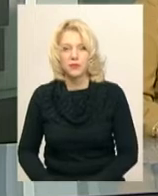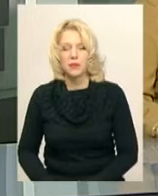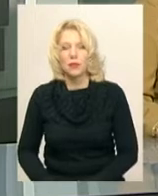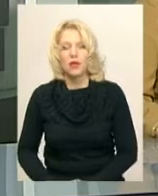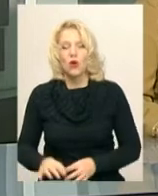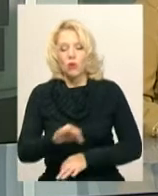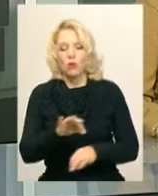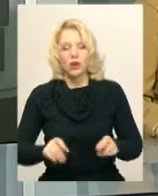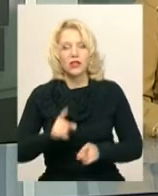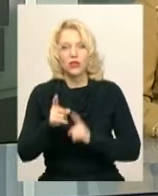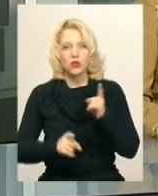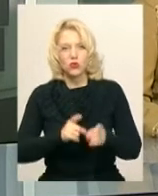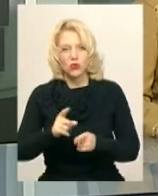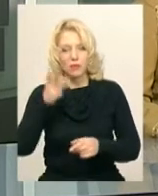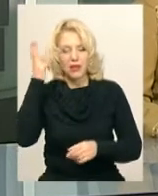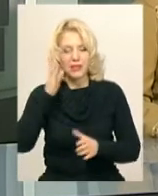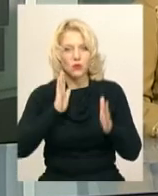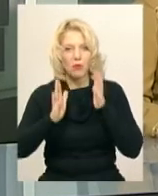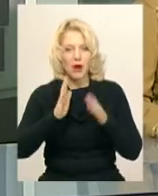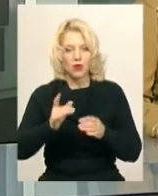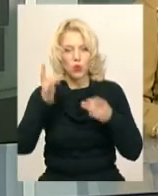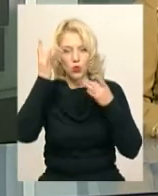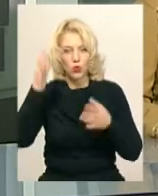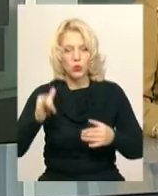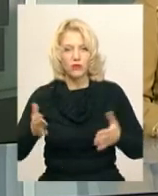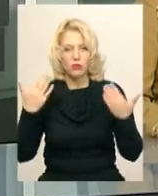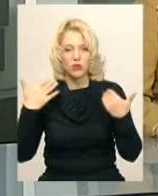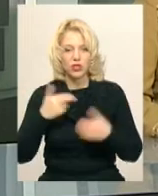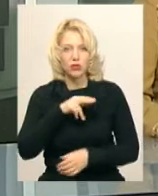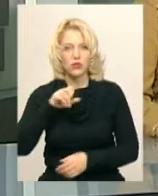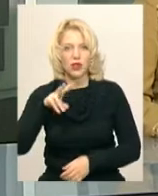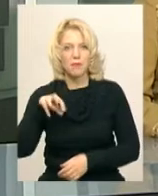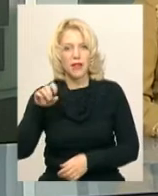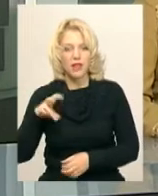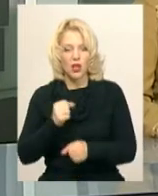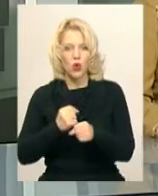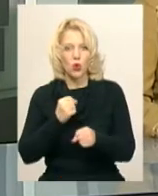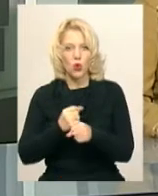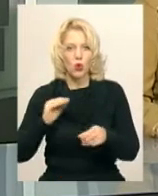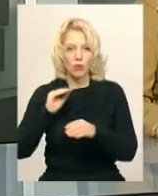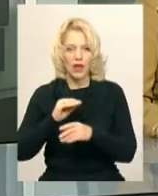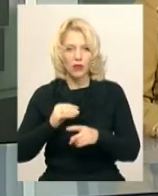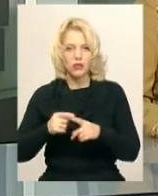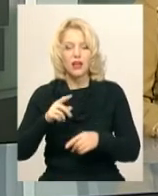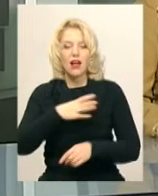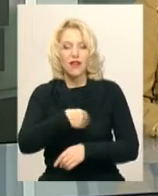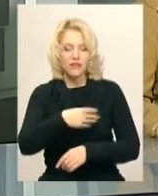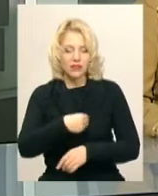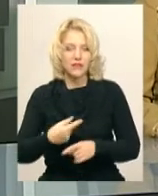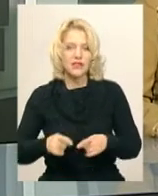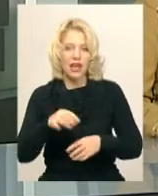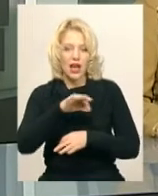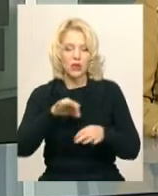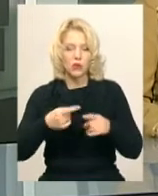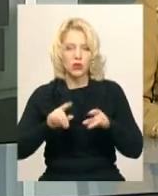Проєкт з реконструкції Хмельницького парку культури і відпочинку імені Михайла Чекмана доробляють львівські архітектори. Про це повідомив начальник